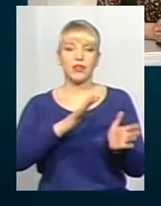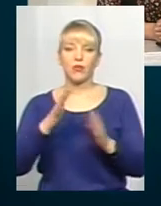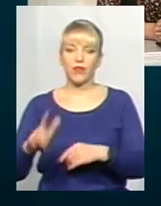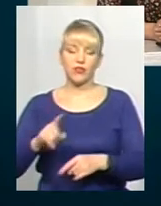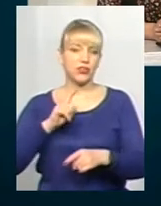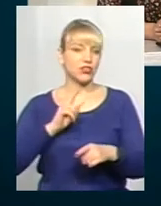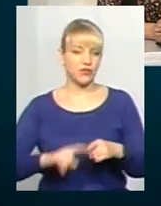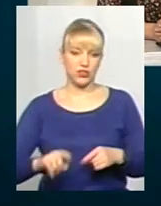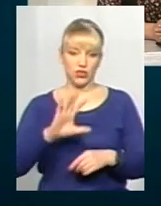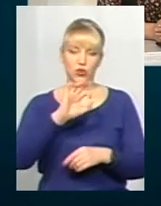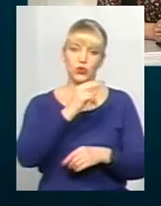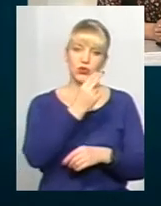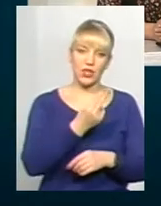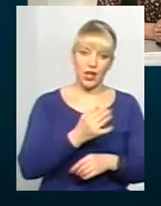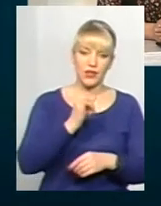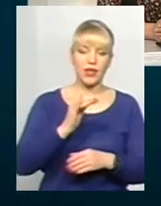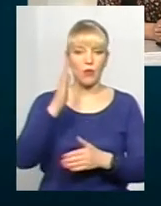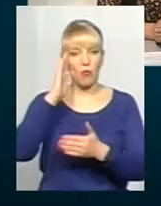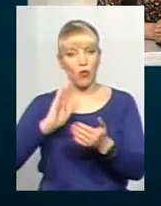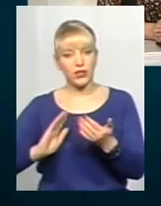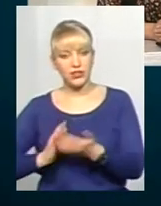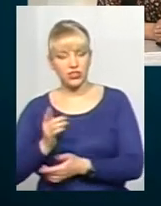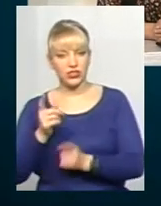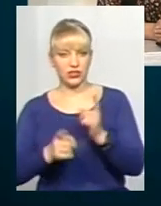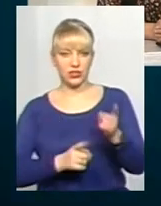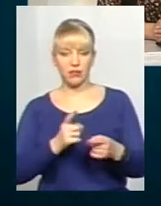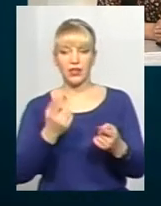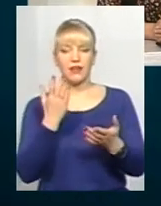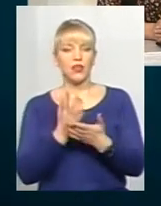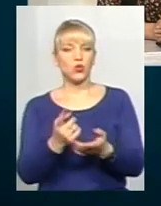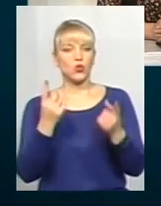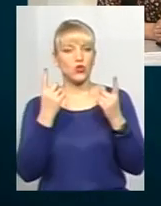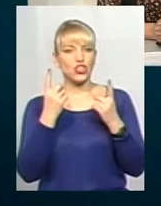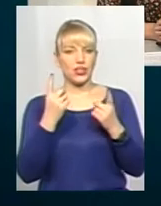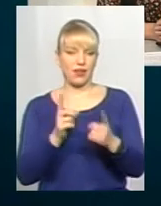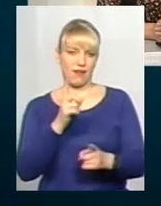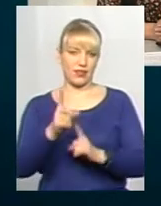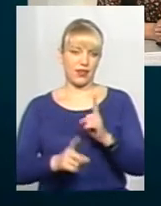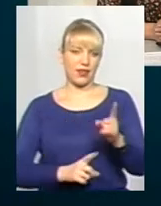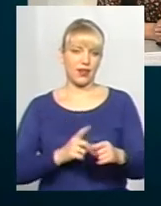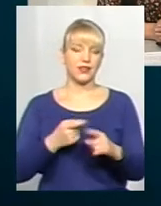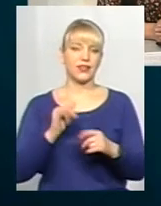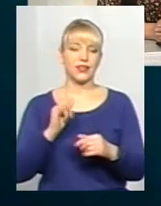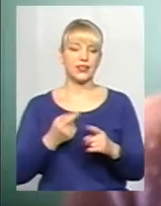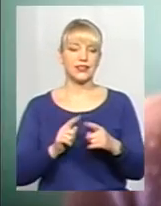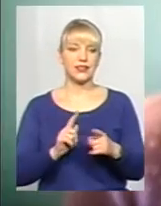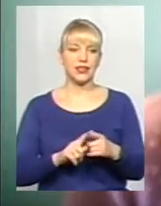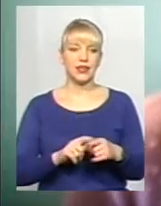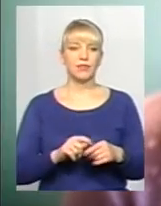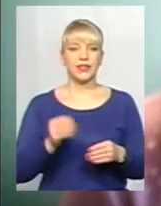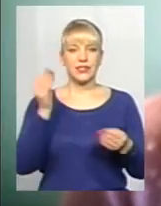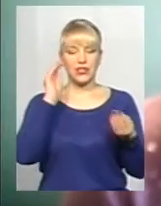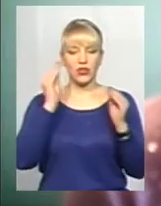соціальні, і політичні зміни є дуже радикальними. І тому часто ці стереотипи вони не сприяють, а навпаки